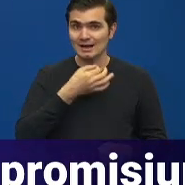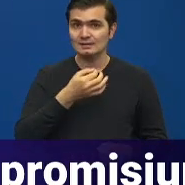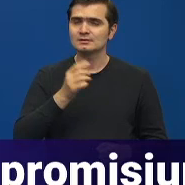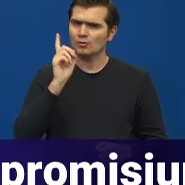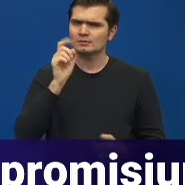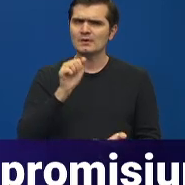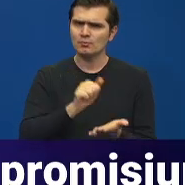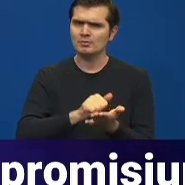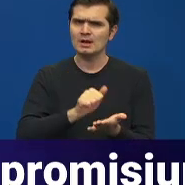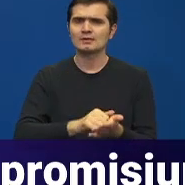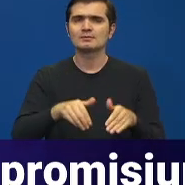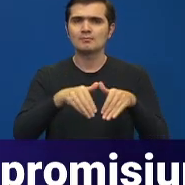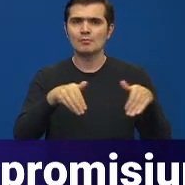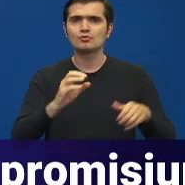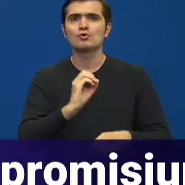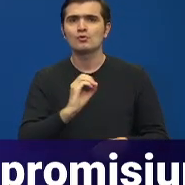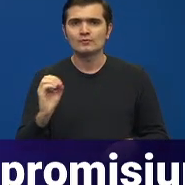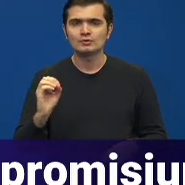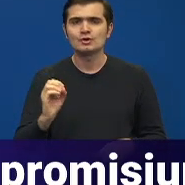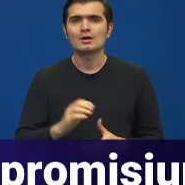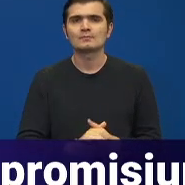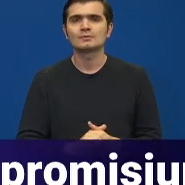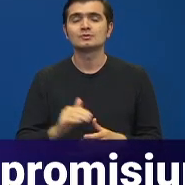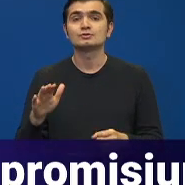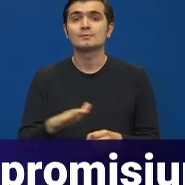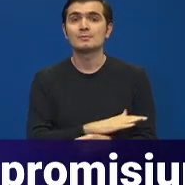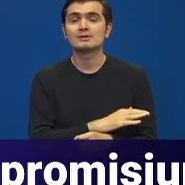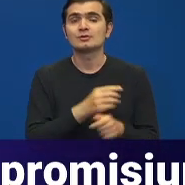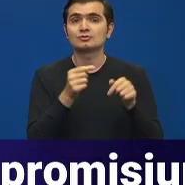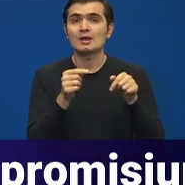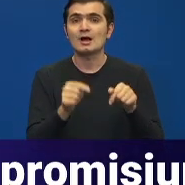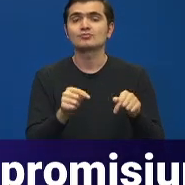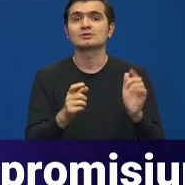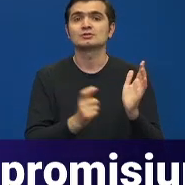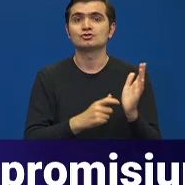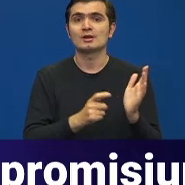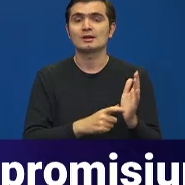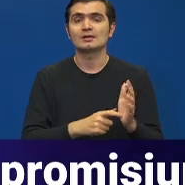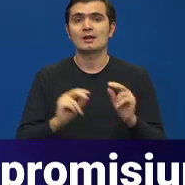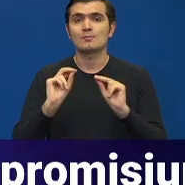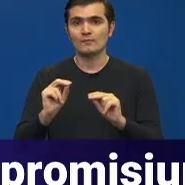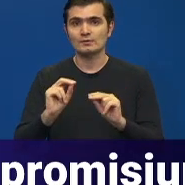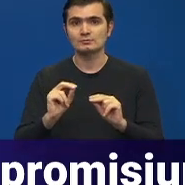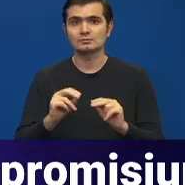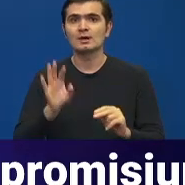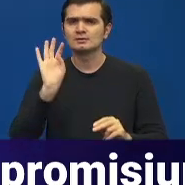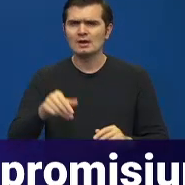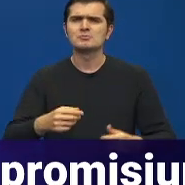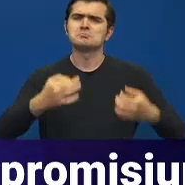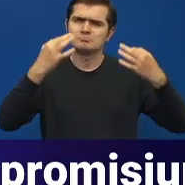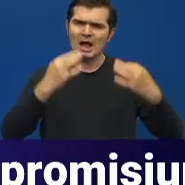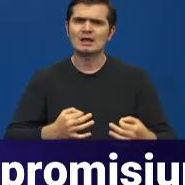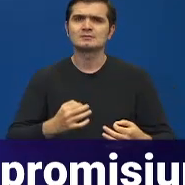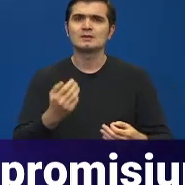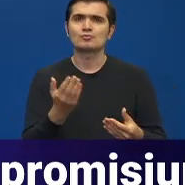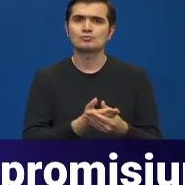publică în monitorul oficial, deplinind astfel solicitarea cadrelor didactice de a avea garanția unui